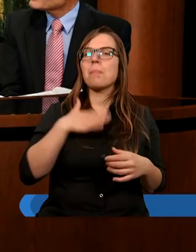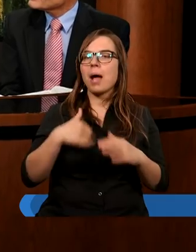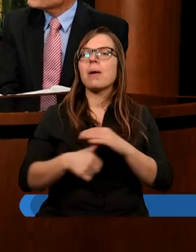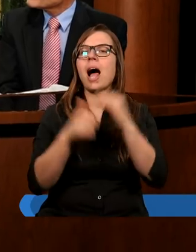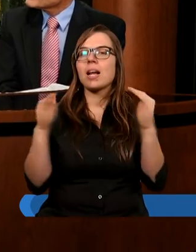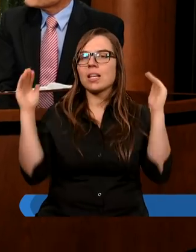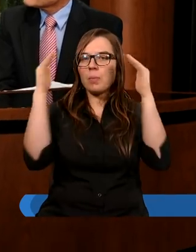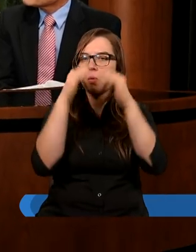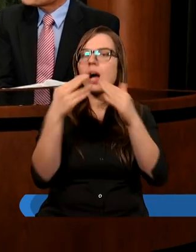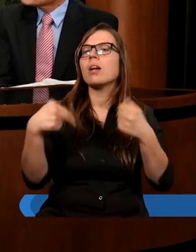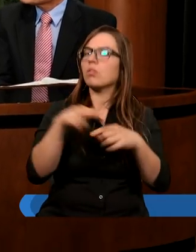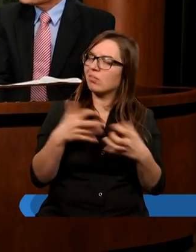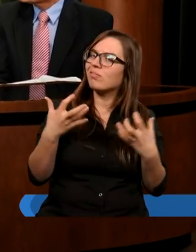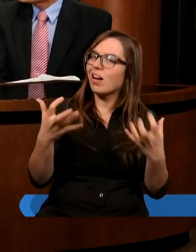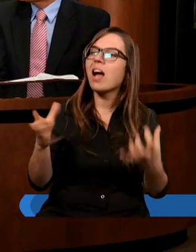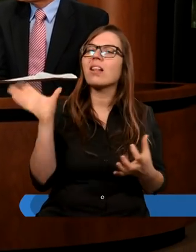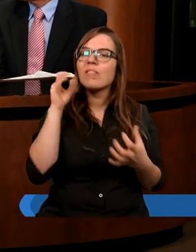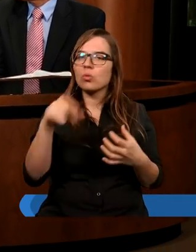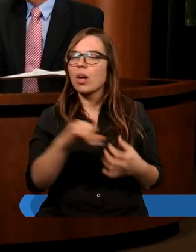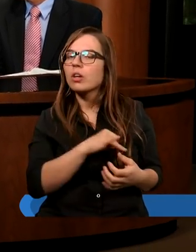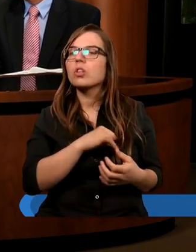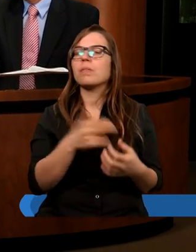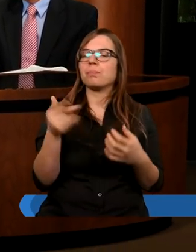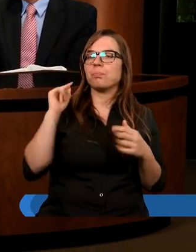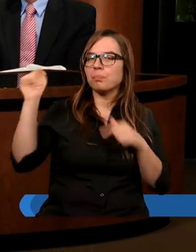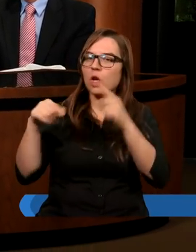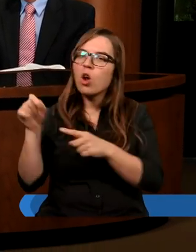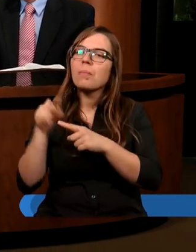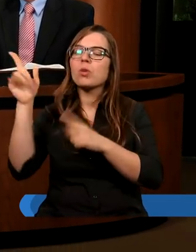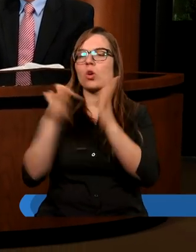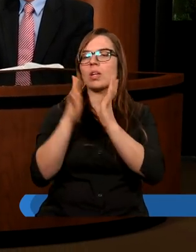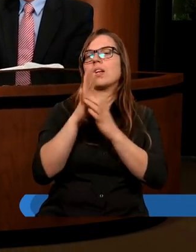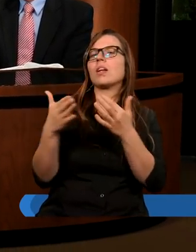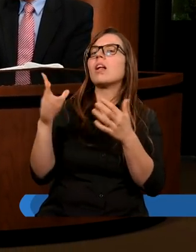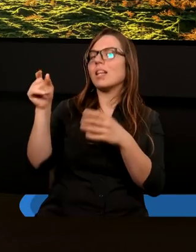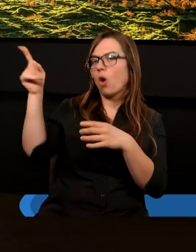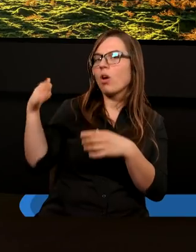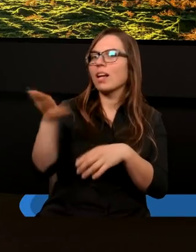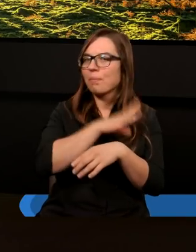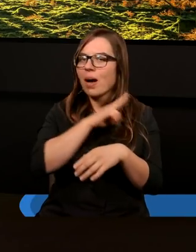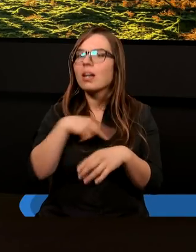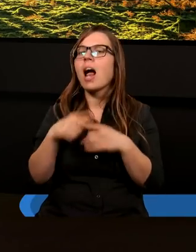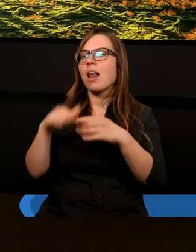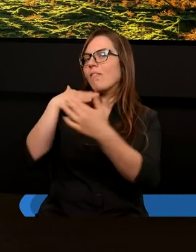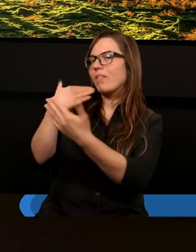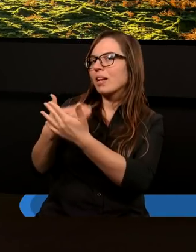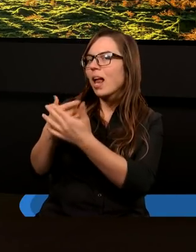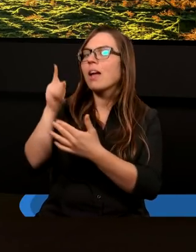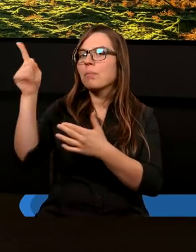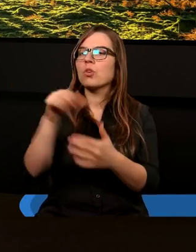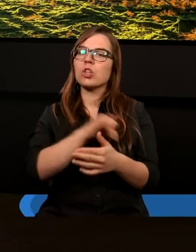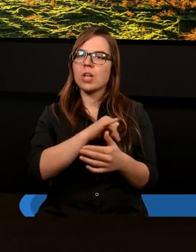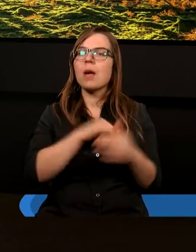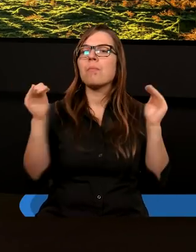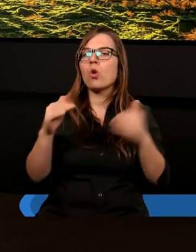arcykapłana, który chętnie wysłucha tych grzechów. Przychodzimy do niego, bo on za nas zmarł, ale wyznając te grzechy